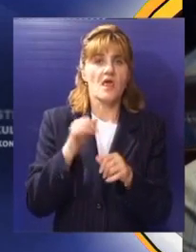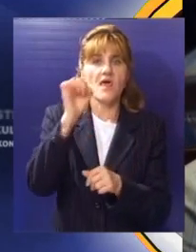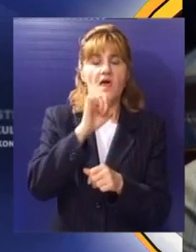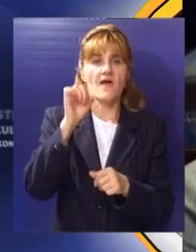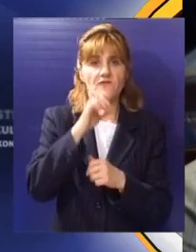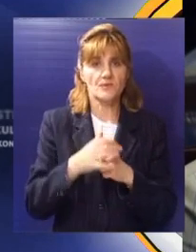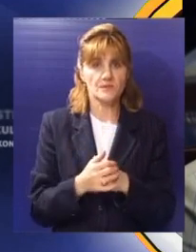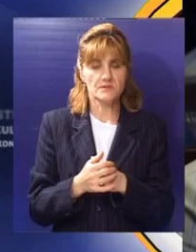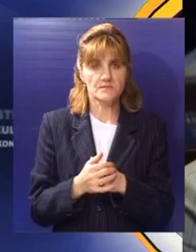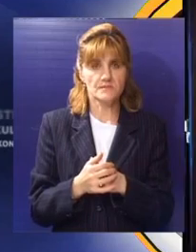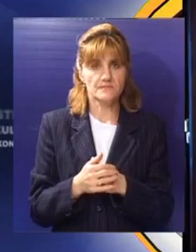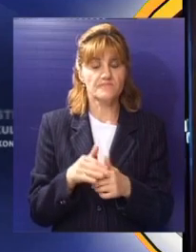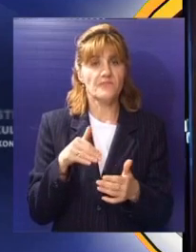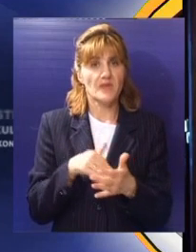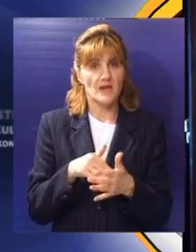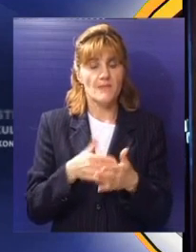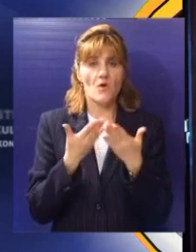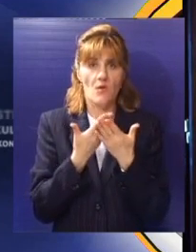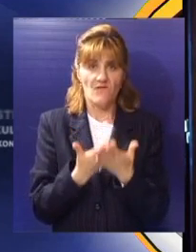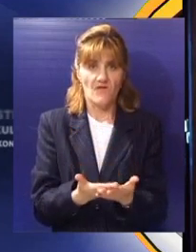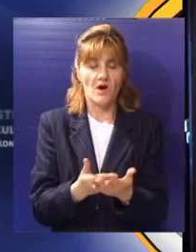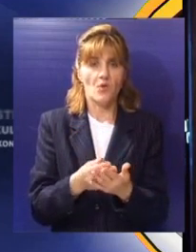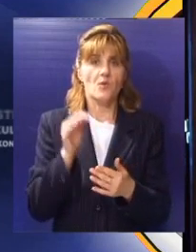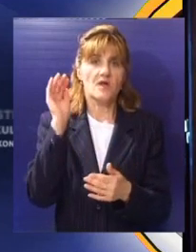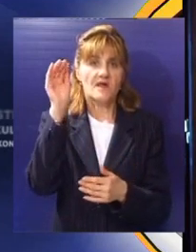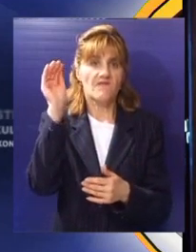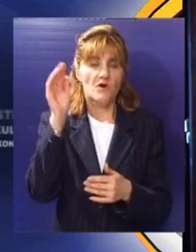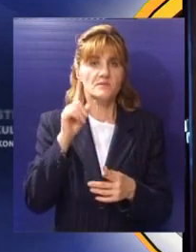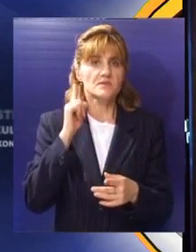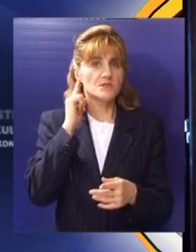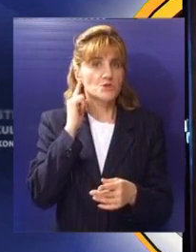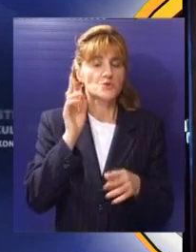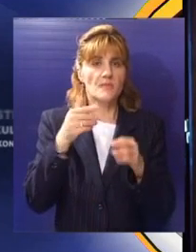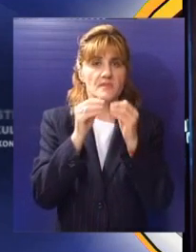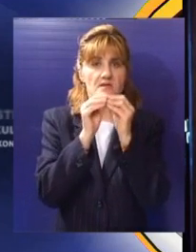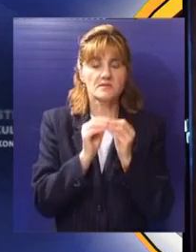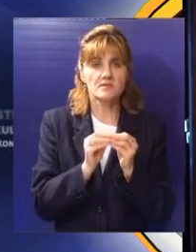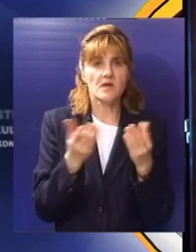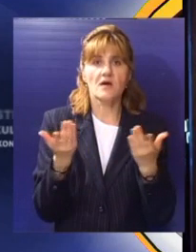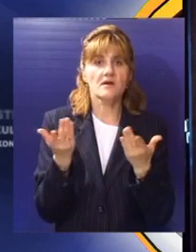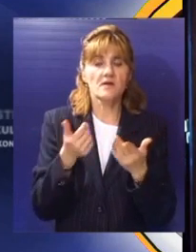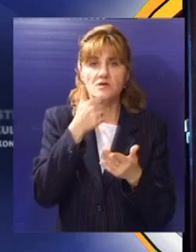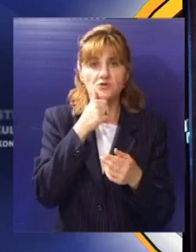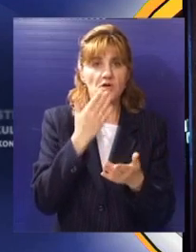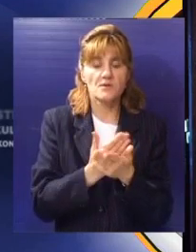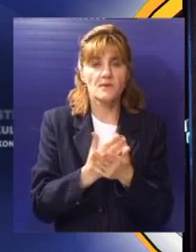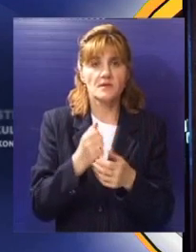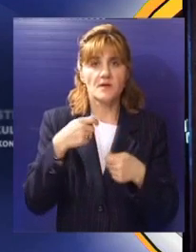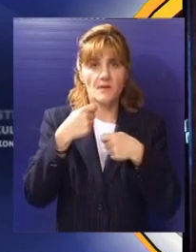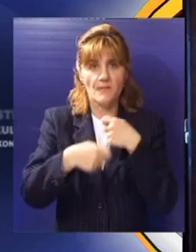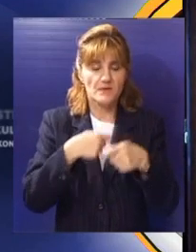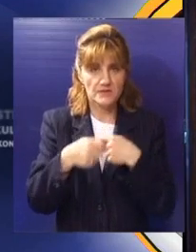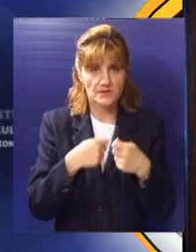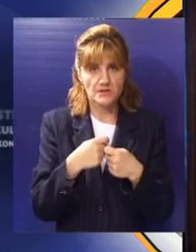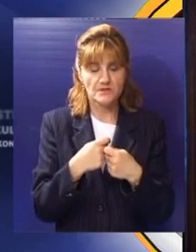evropski. Da se napravi putem oke konferencije jedna informisnost ljudi koji se time bave, do kog stepena, koji njivo projekta, kakve projekte